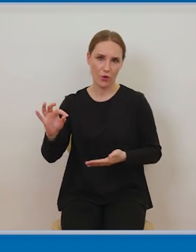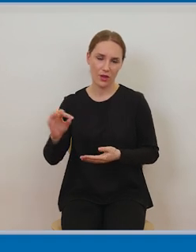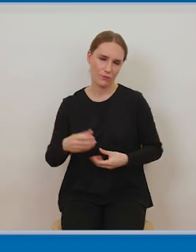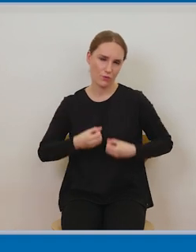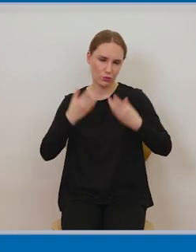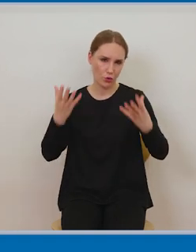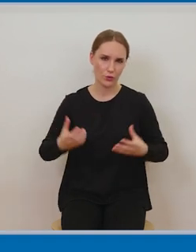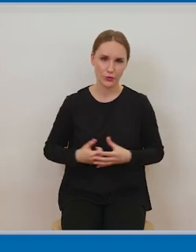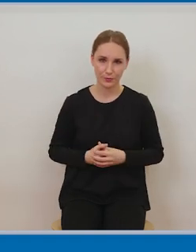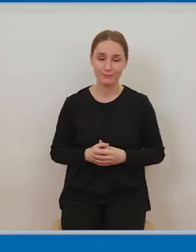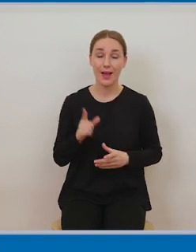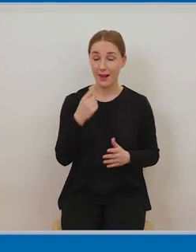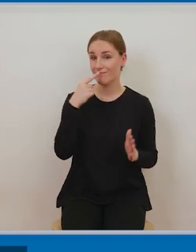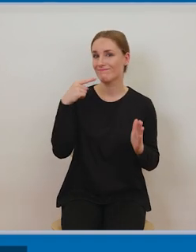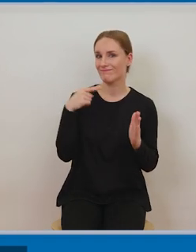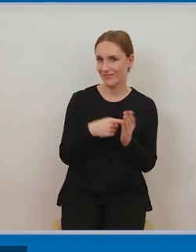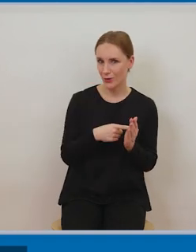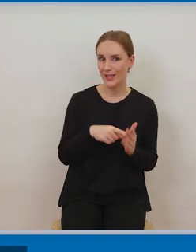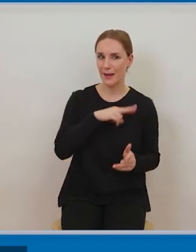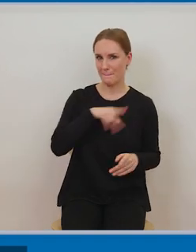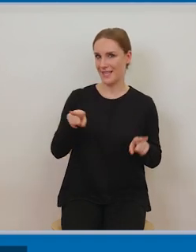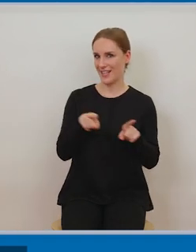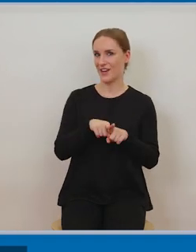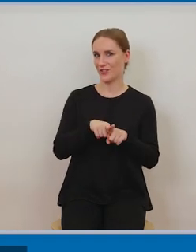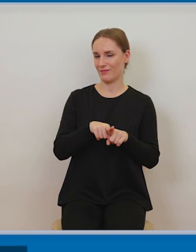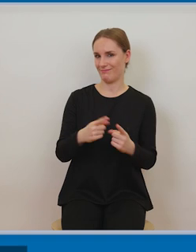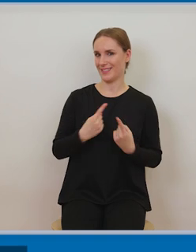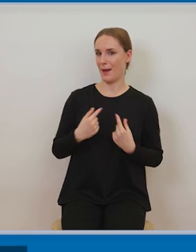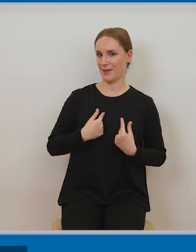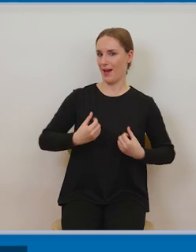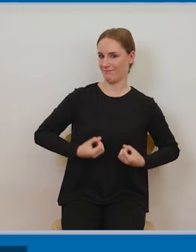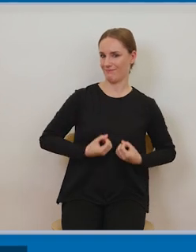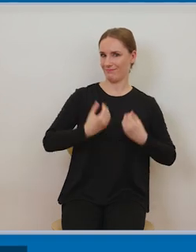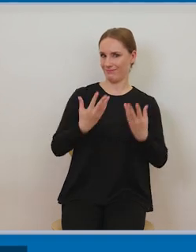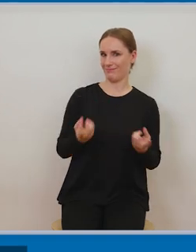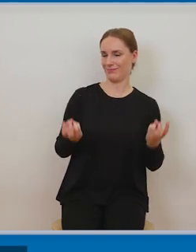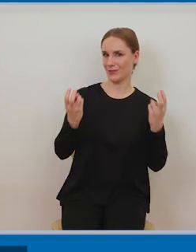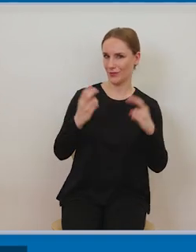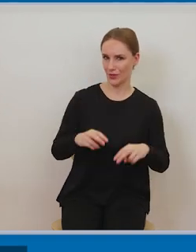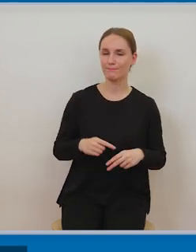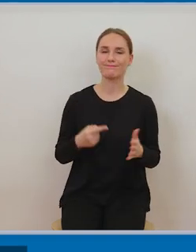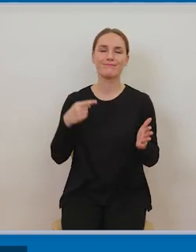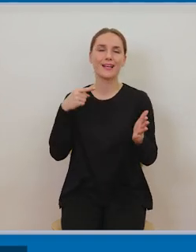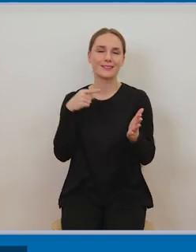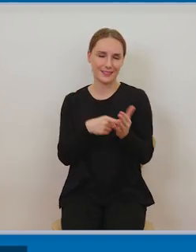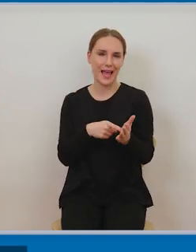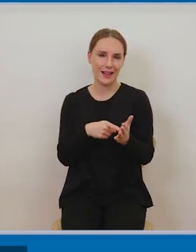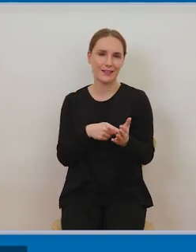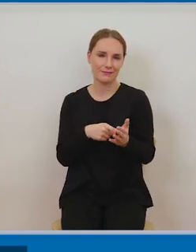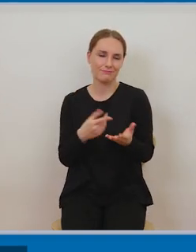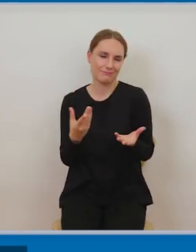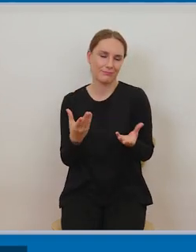poprzez właśnie tą twórczość która już istnieje tutaj ponownie należy rozpocząć